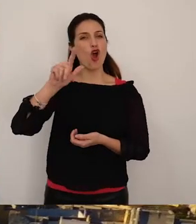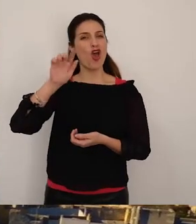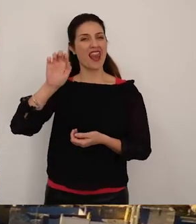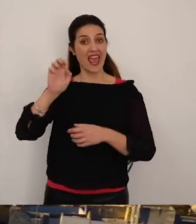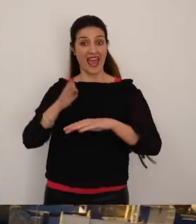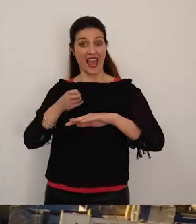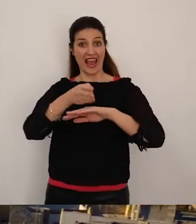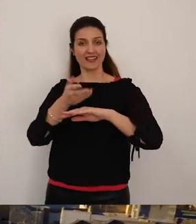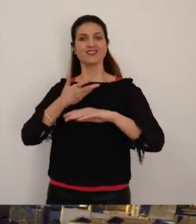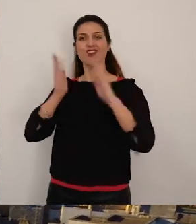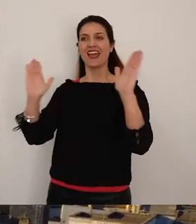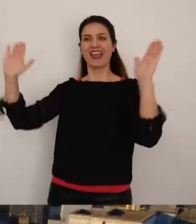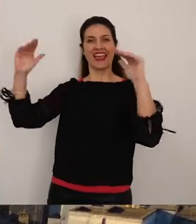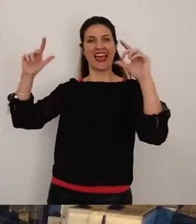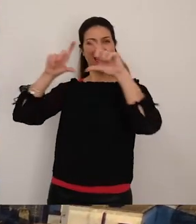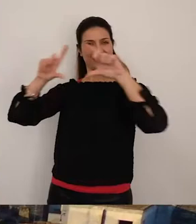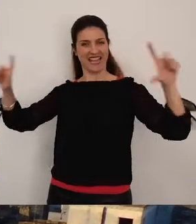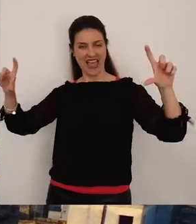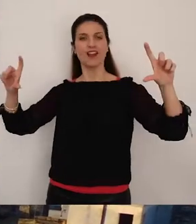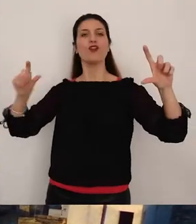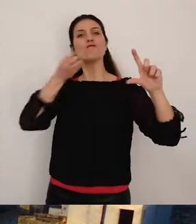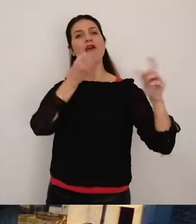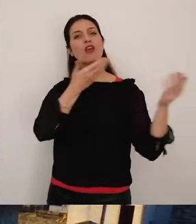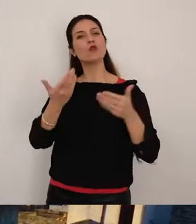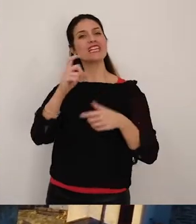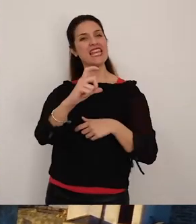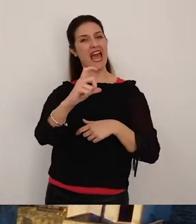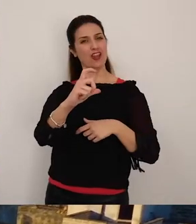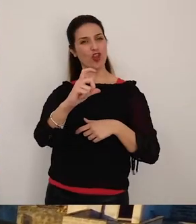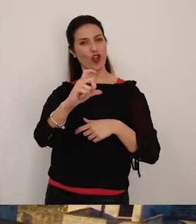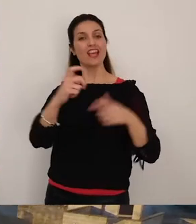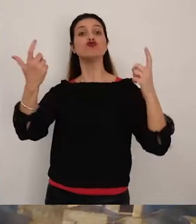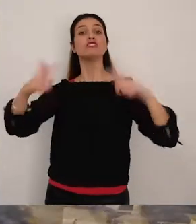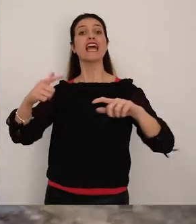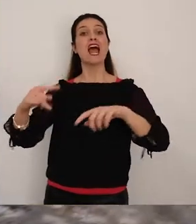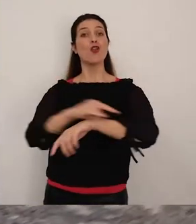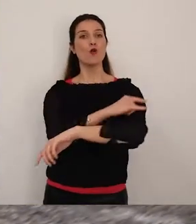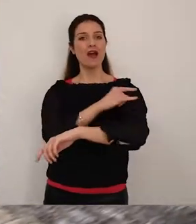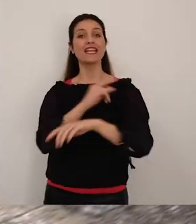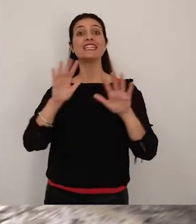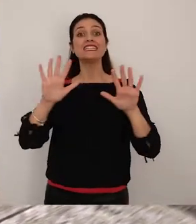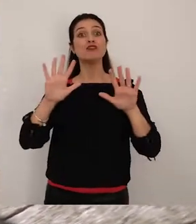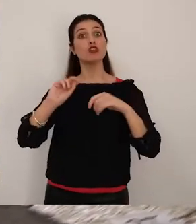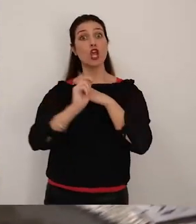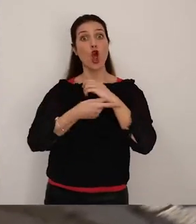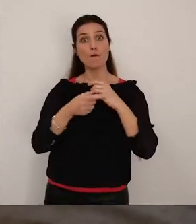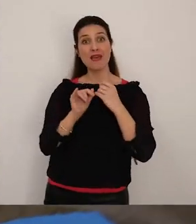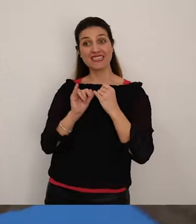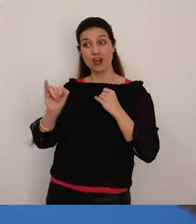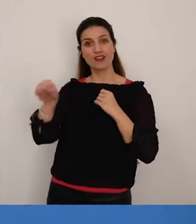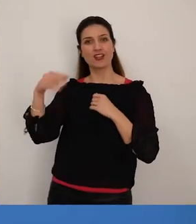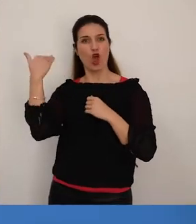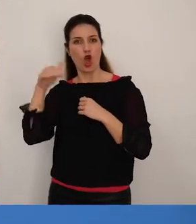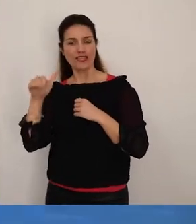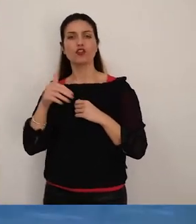Benvenuti a Cannole, la città delle lumache, è il simpatico cartello che accoglie i visitatori nella cittadina a 10 km da Otranto